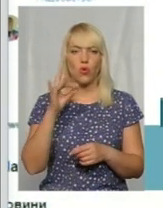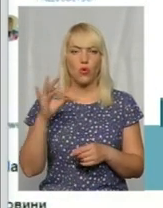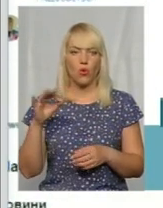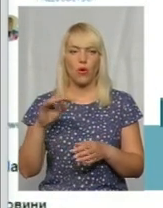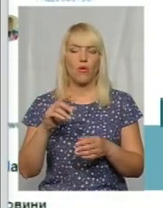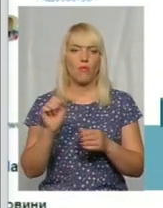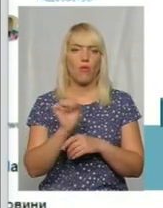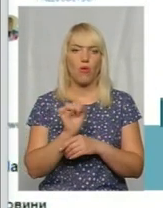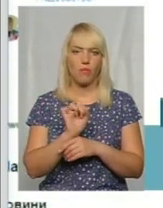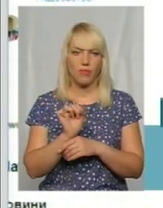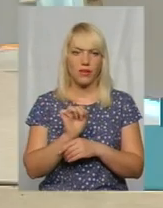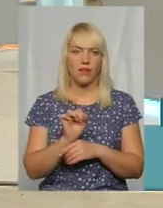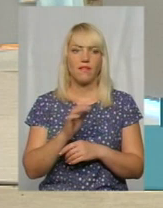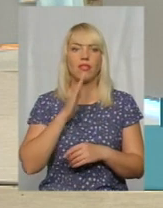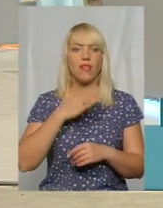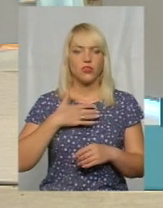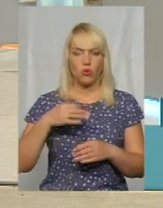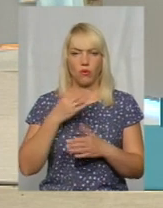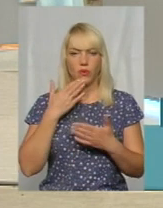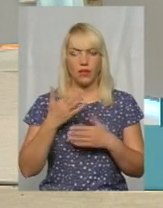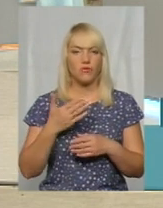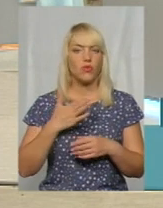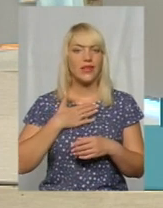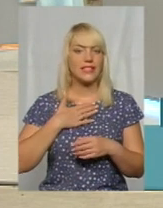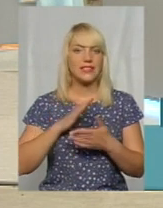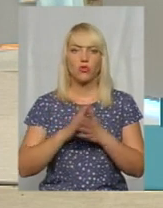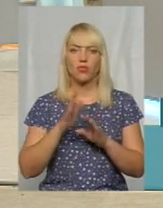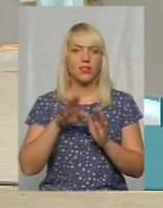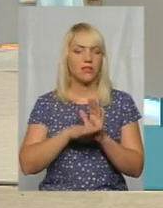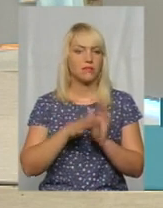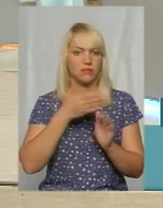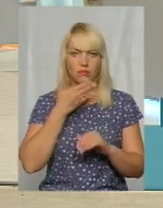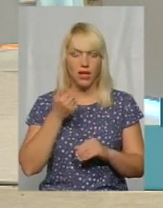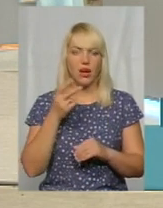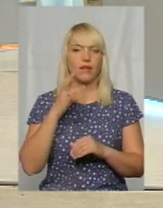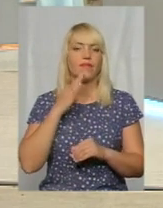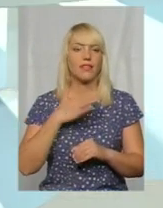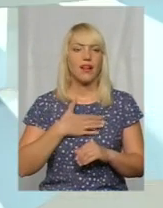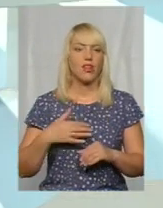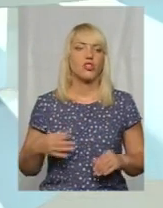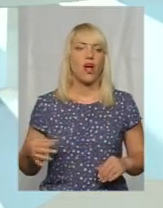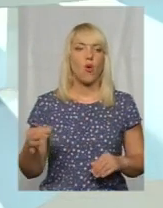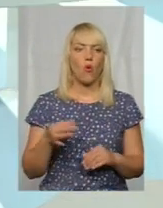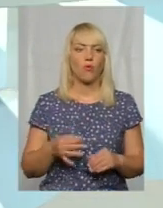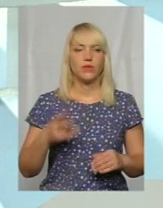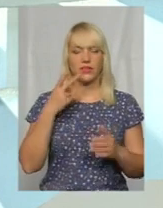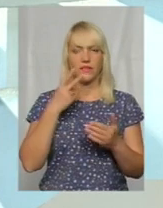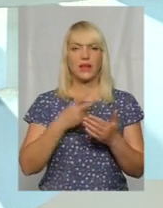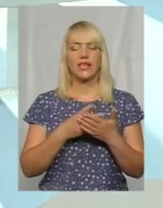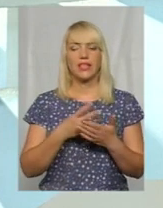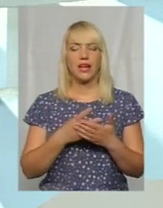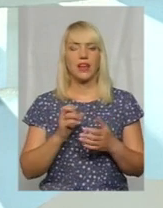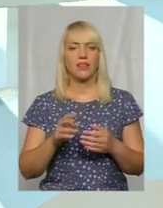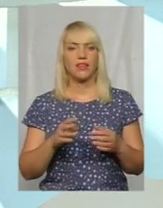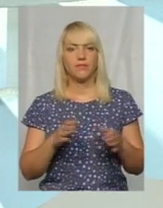ситуація не найгірша в Україні, а вона досить, наша область виглядає на теренах